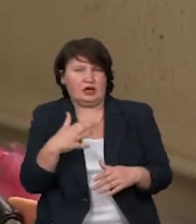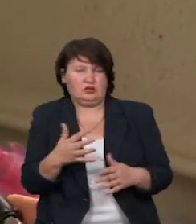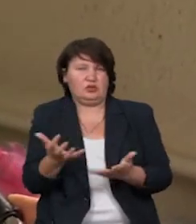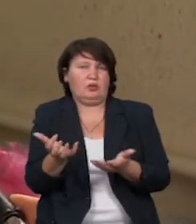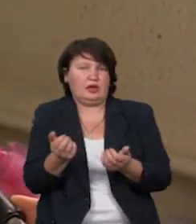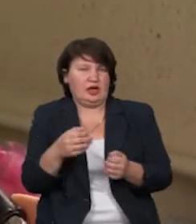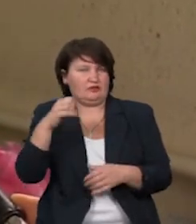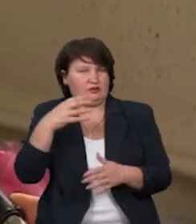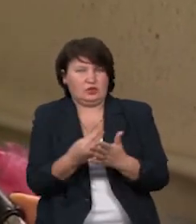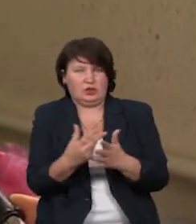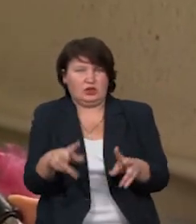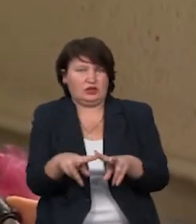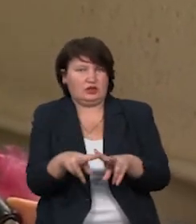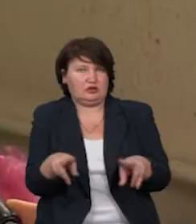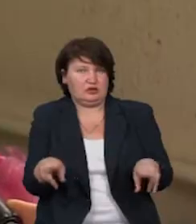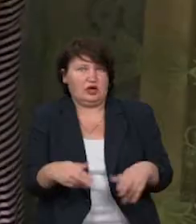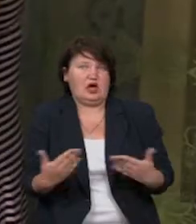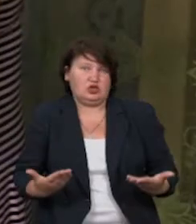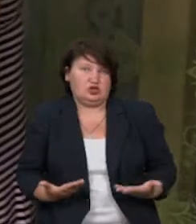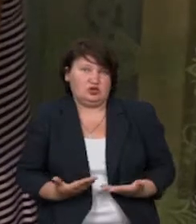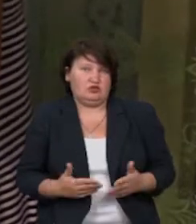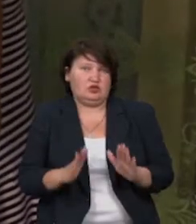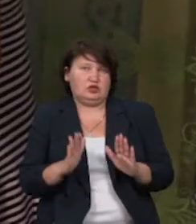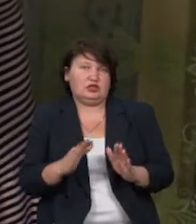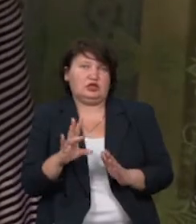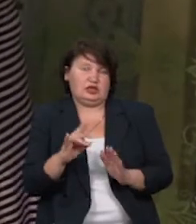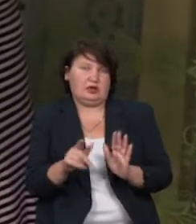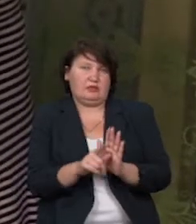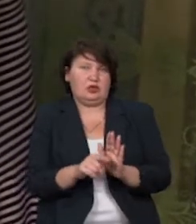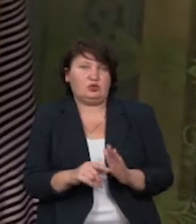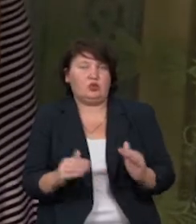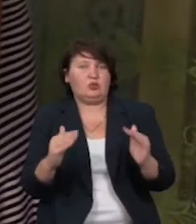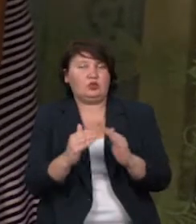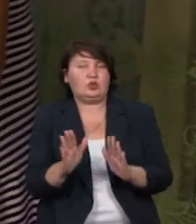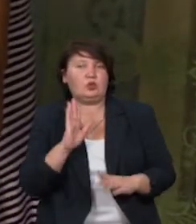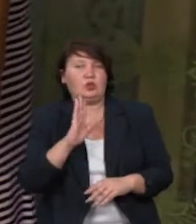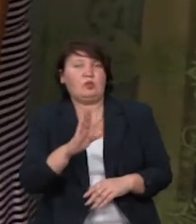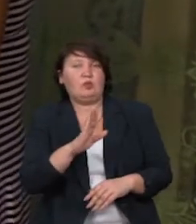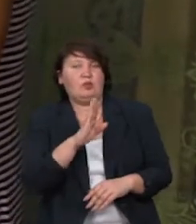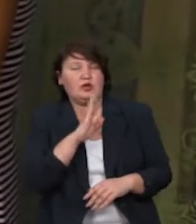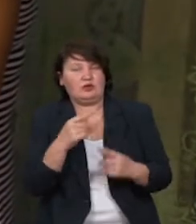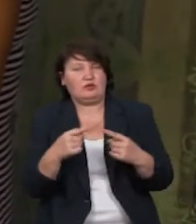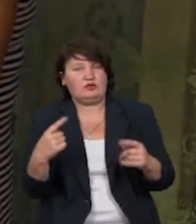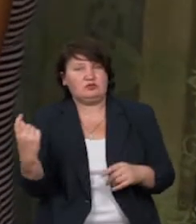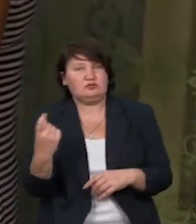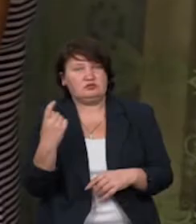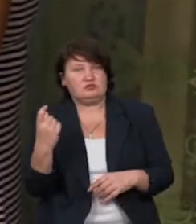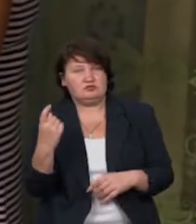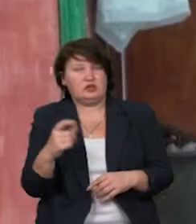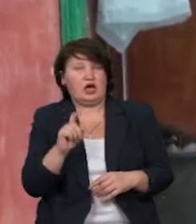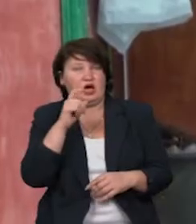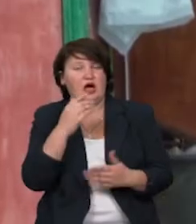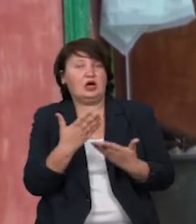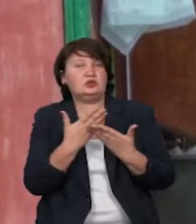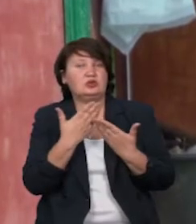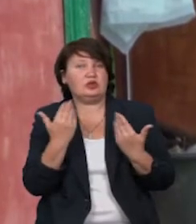а живу лише за рахунок пенсій. В будинку Матрі, Ганни Горель, як і в інших домогосподарствах Дебеславці газу немає.